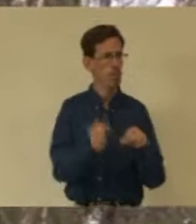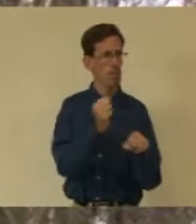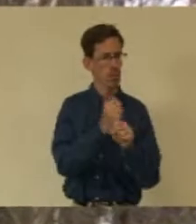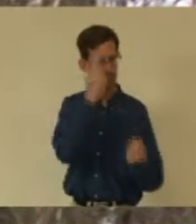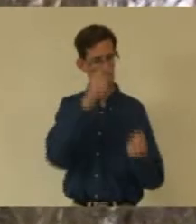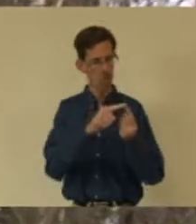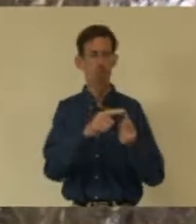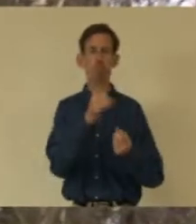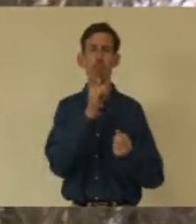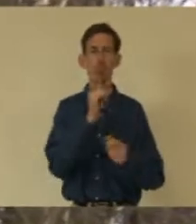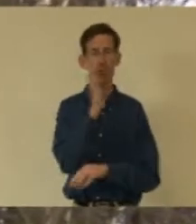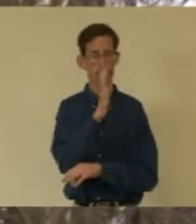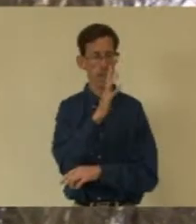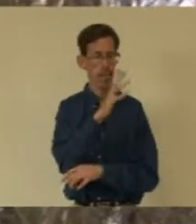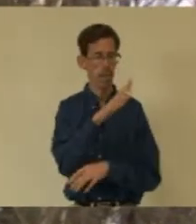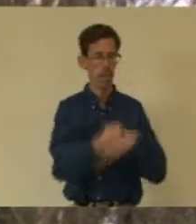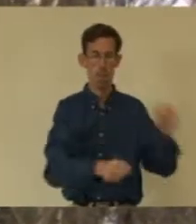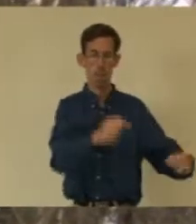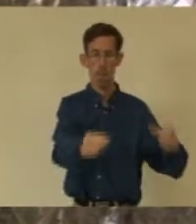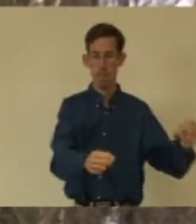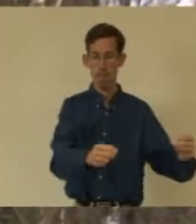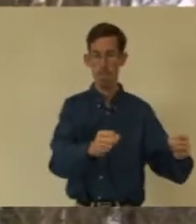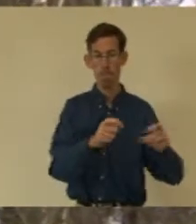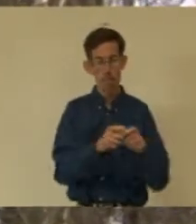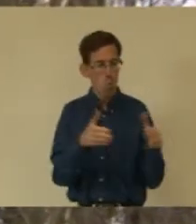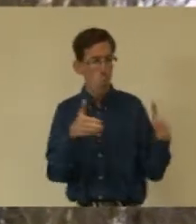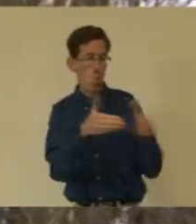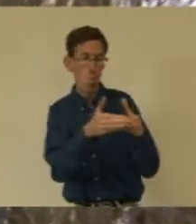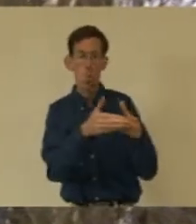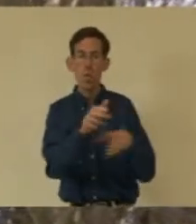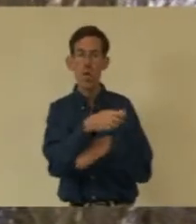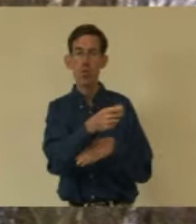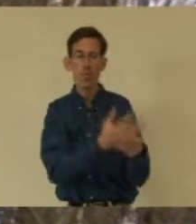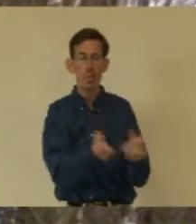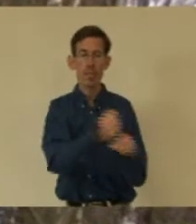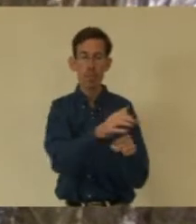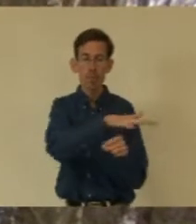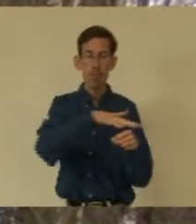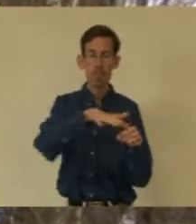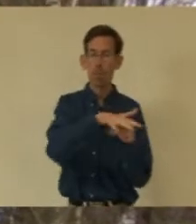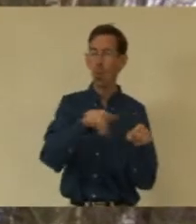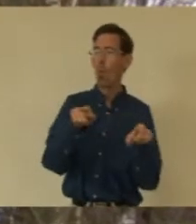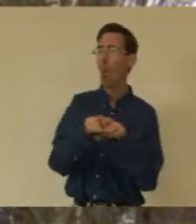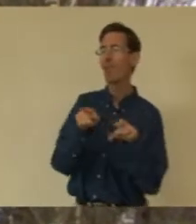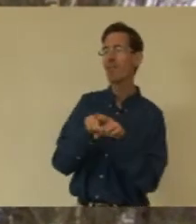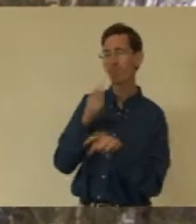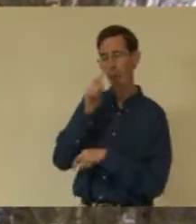place autour de la plantation d'arbustes qui consistait justement à créer un petit coin nature, fait, et puis surtout à proposer aussi des refuges notamment pour les